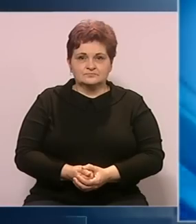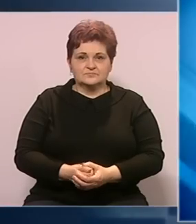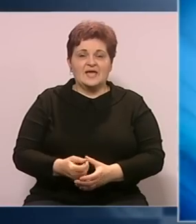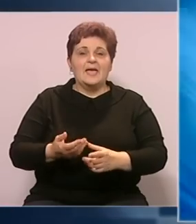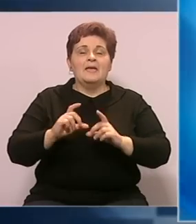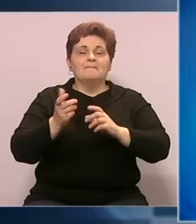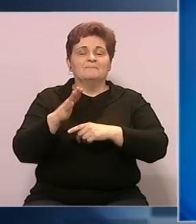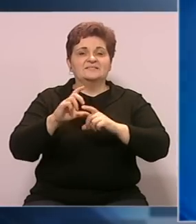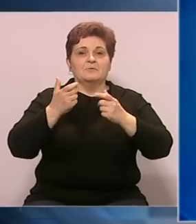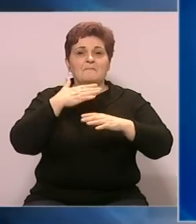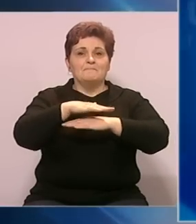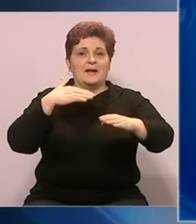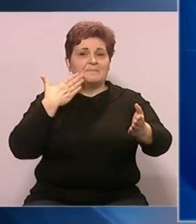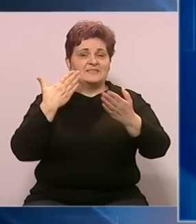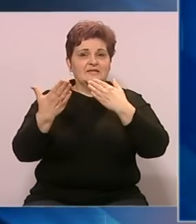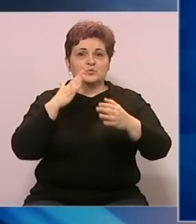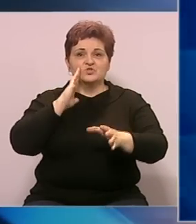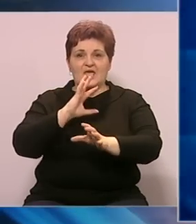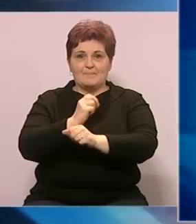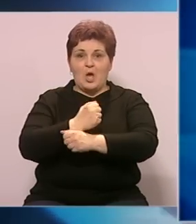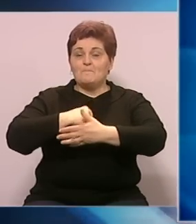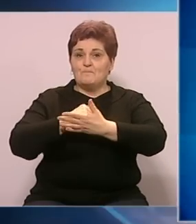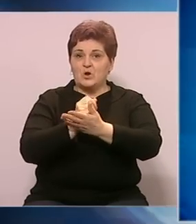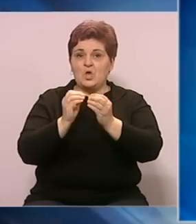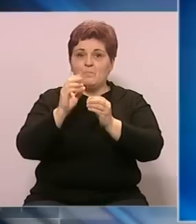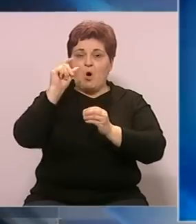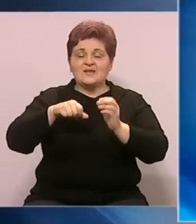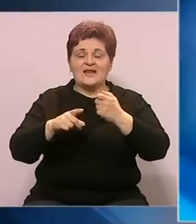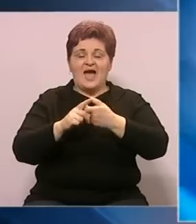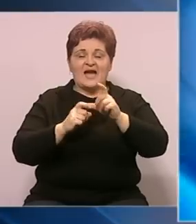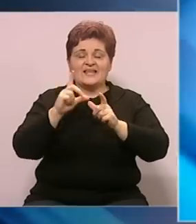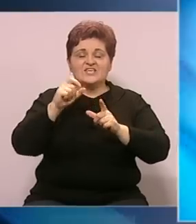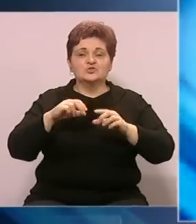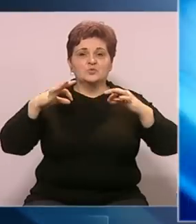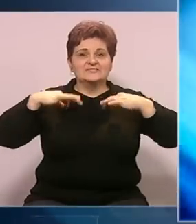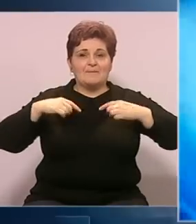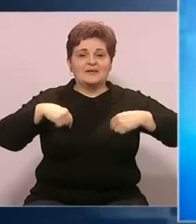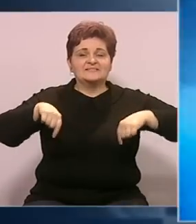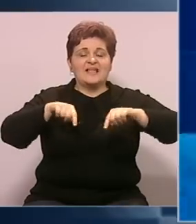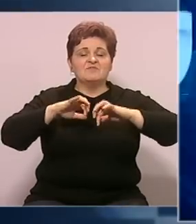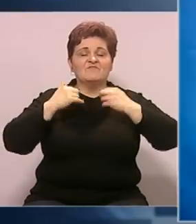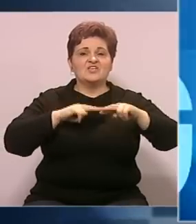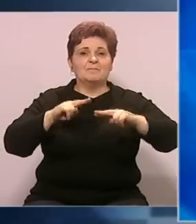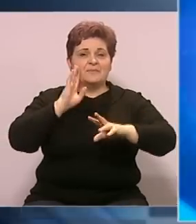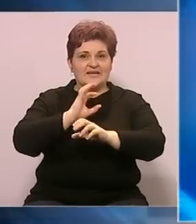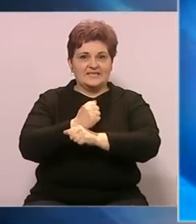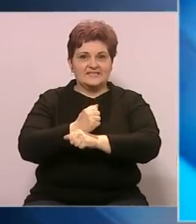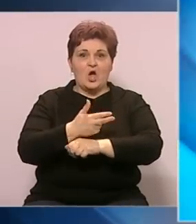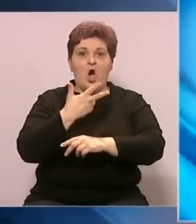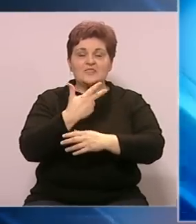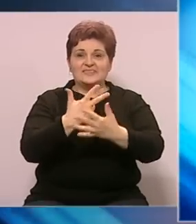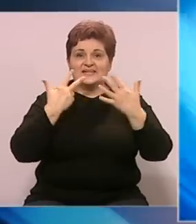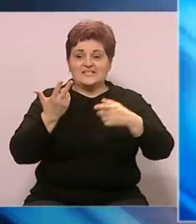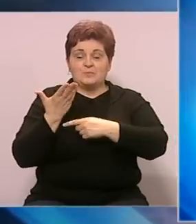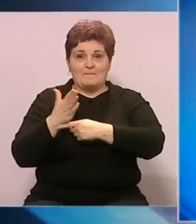Predstavnički dom Parlamentarne skupštine Bosne i Hercegovine potvrdio je Borjanu Krišto za predsjedavajuću savjeta ministara BiH. Od 38